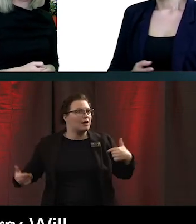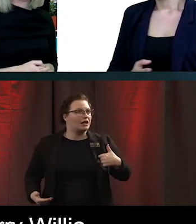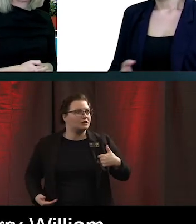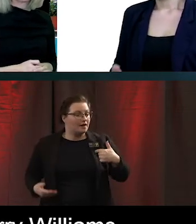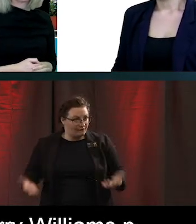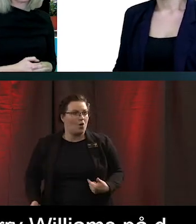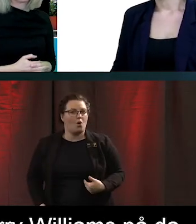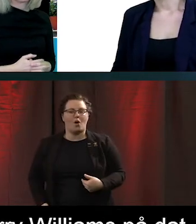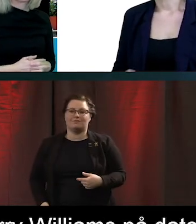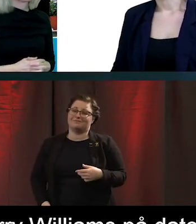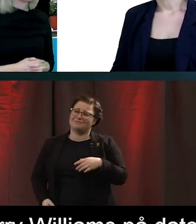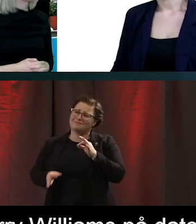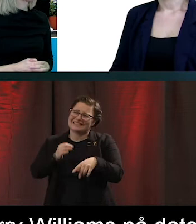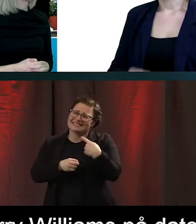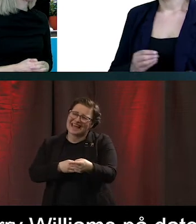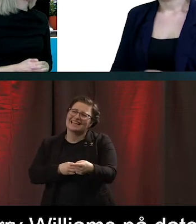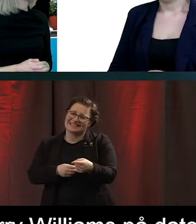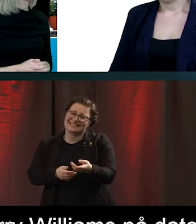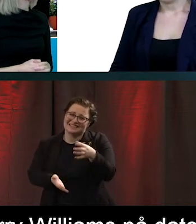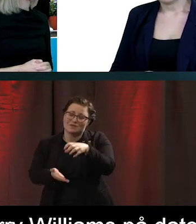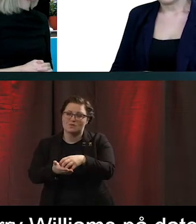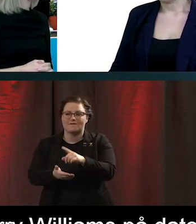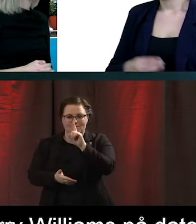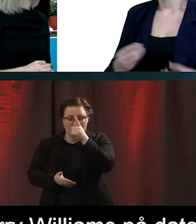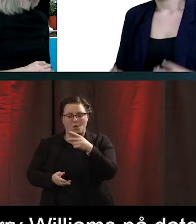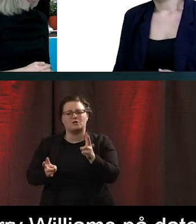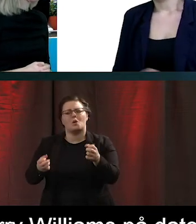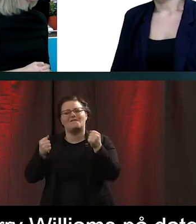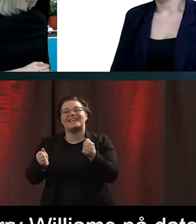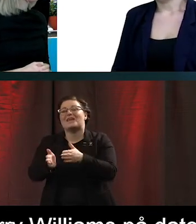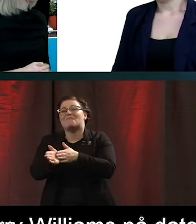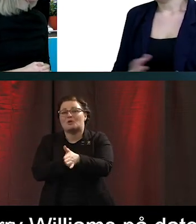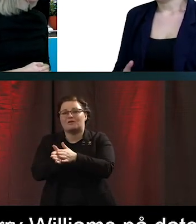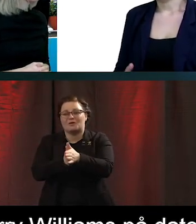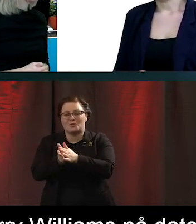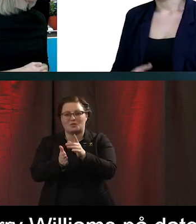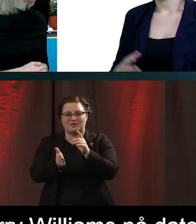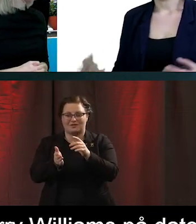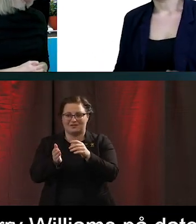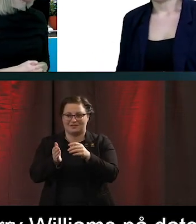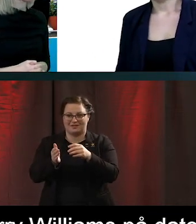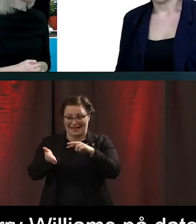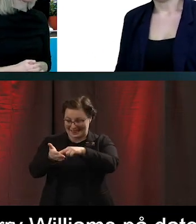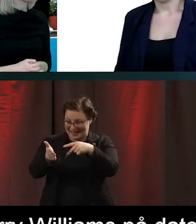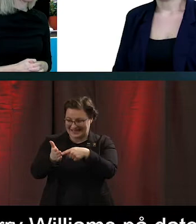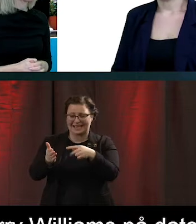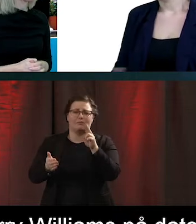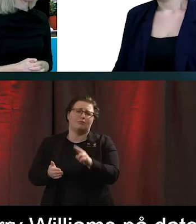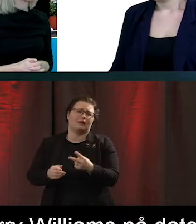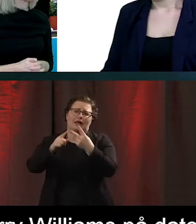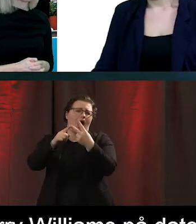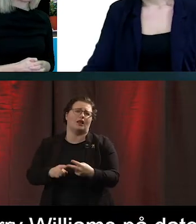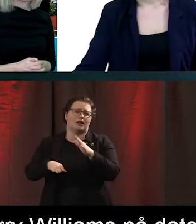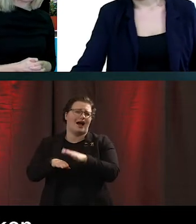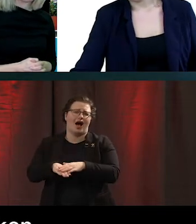Och det är just i de tillfällena man märker hur viktig motivationen är för att man ska kunna använda det. Då blir tekniken bara en sekundär sak som